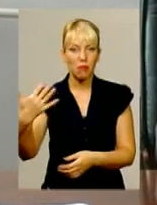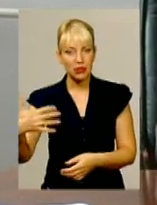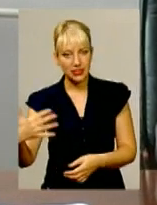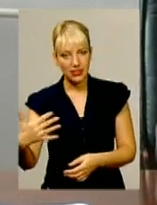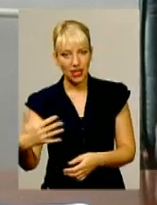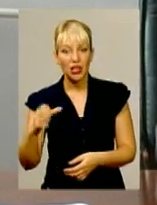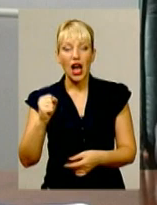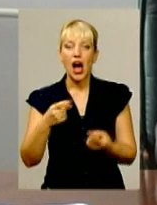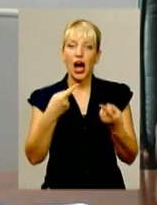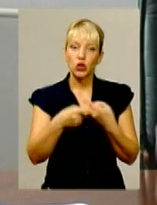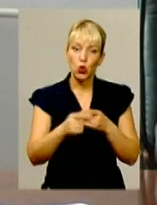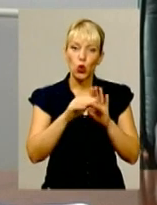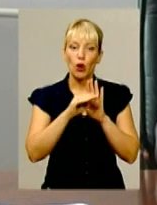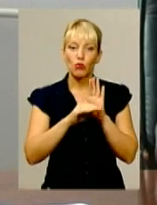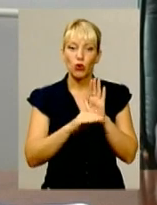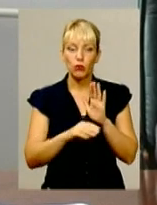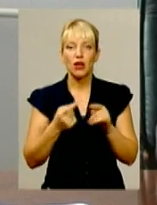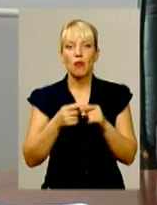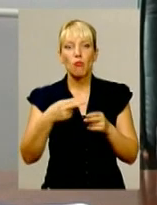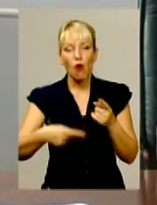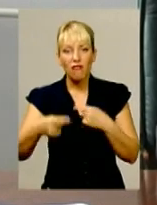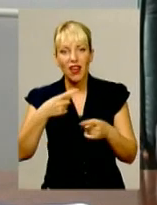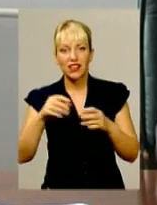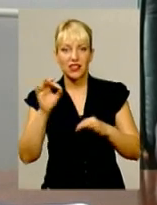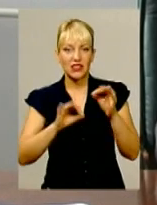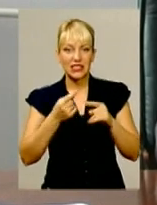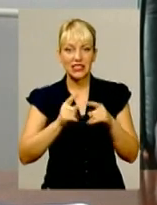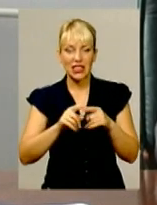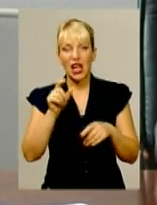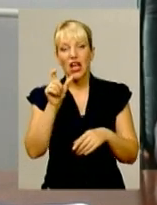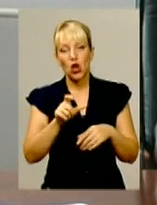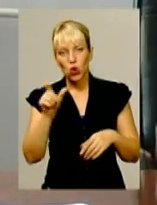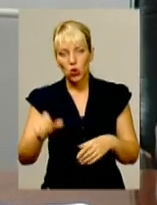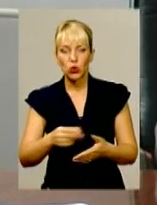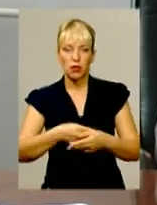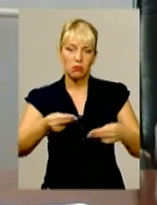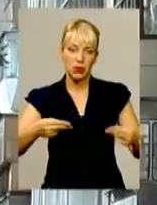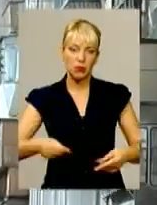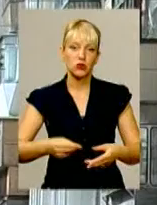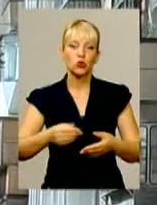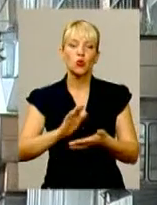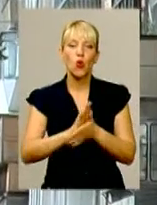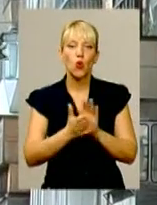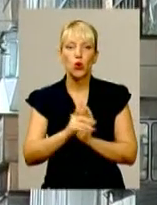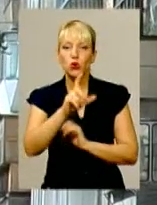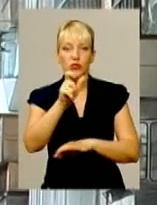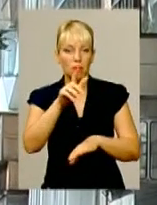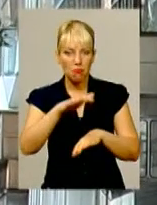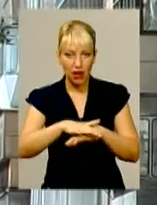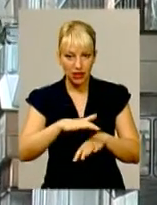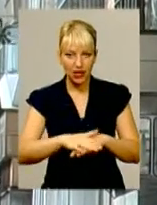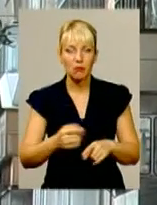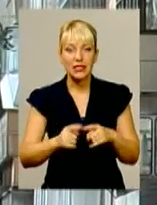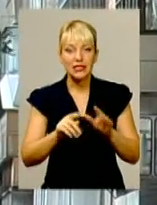друга програма повернення відсотків – це люди безпосередньо напряму підписують угоду з банками. Програми діють близько